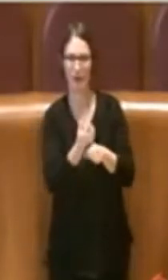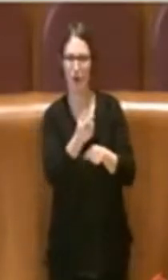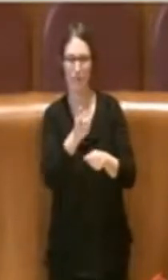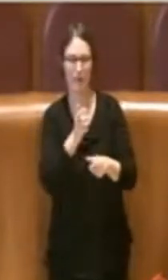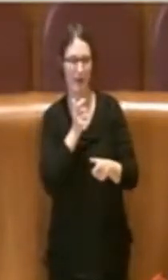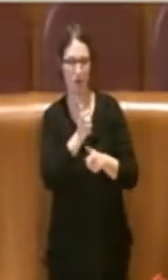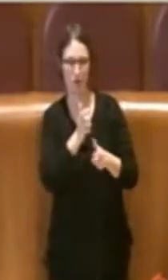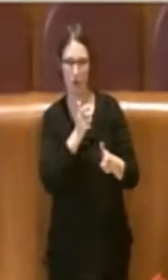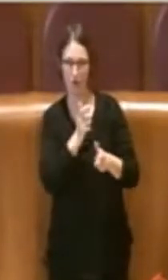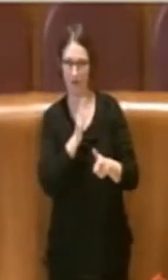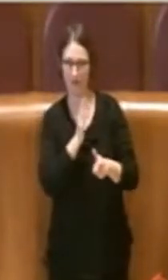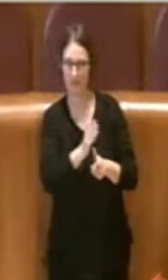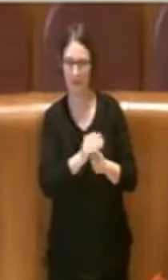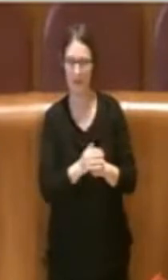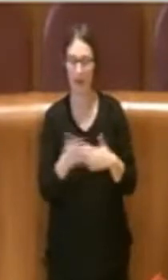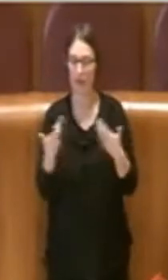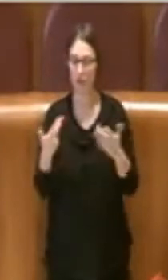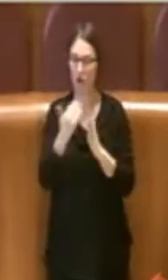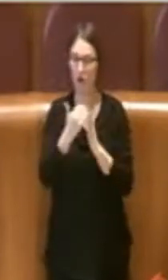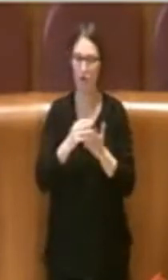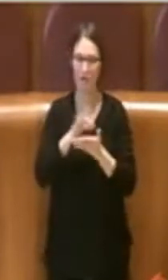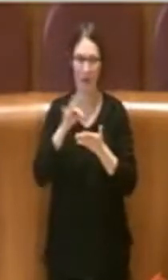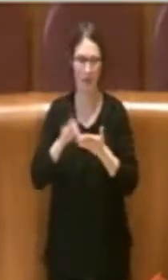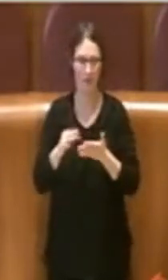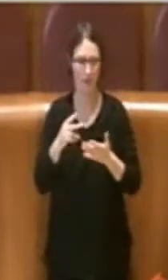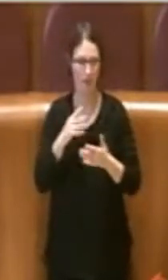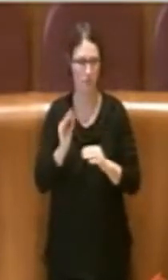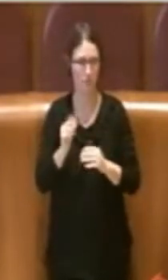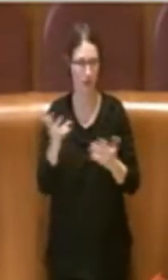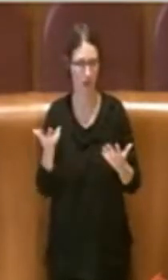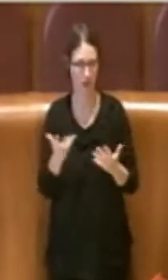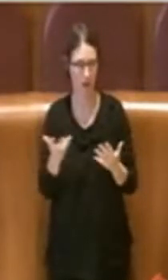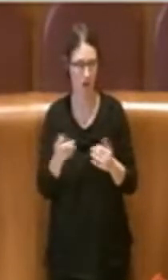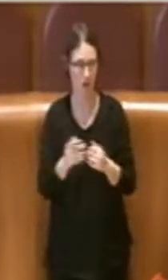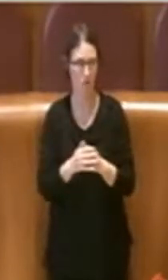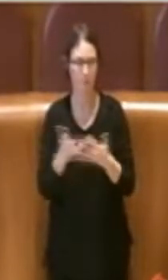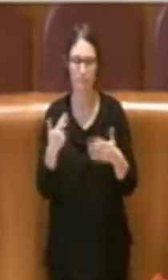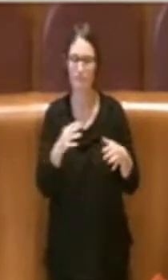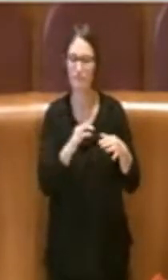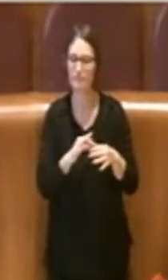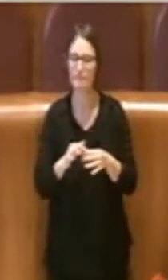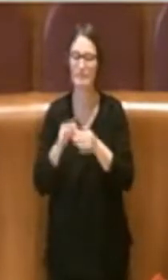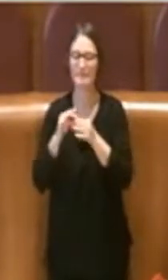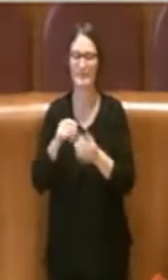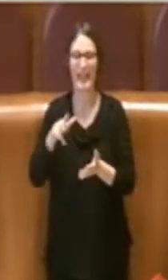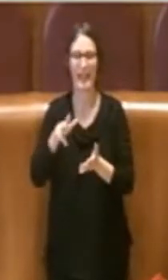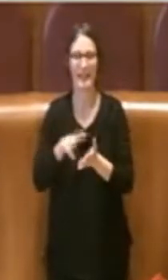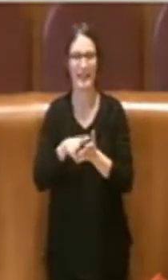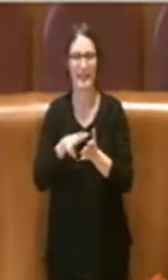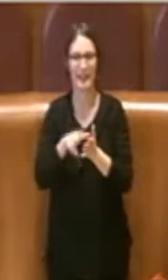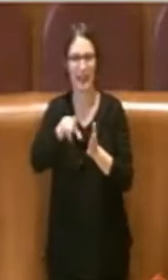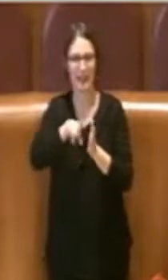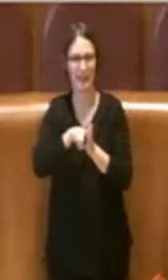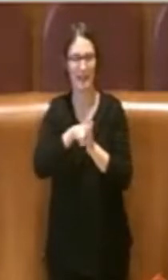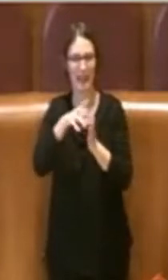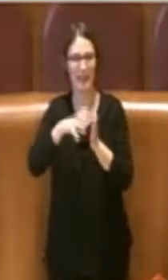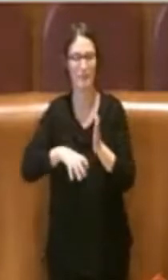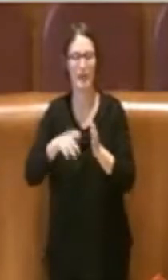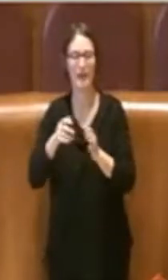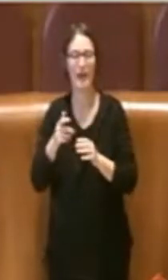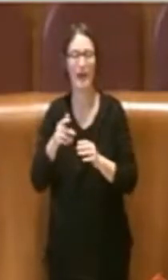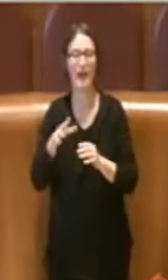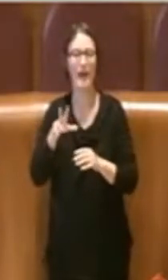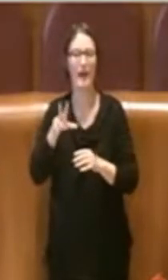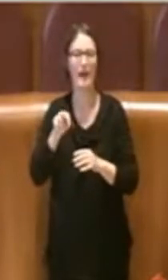giorno? In connubio con quello che è stato deliberato dall'Assemblea di Capitolina, quella delibera 30 2017